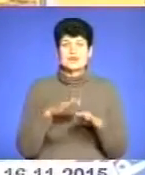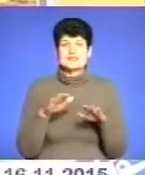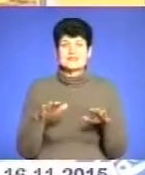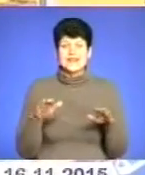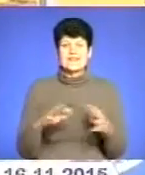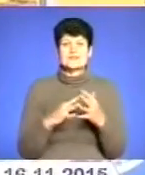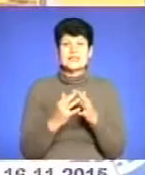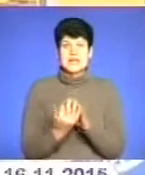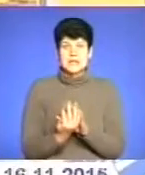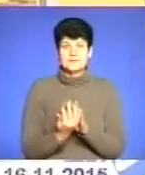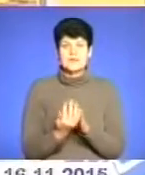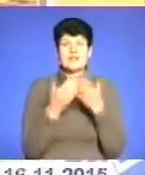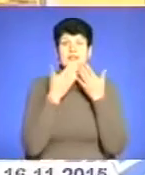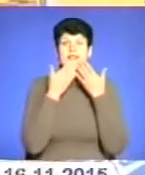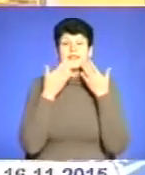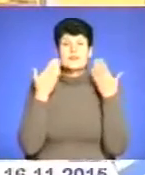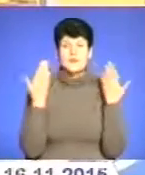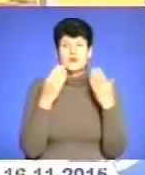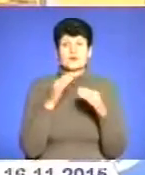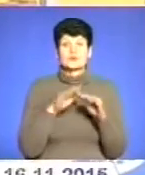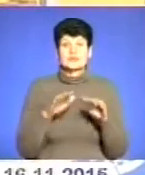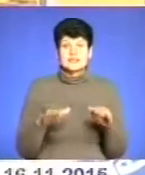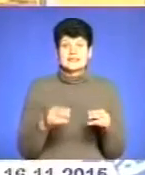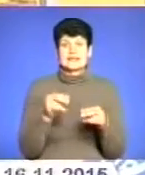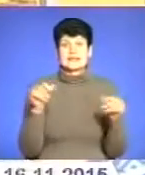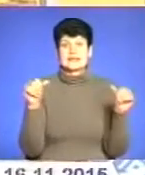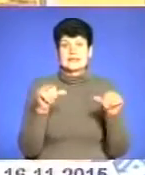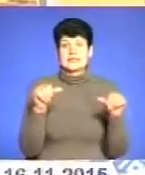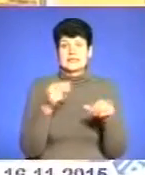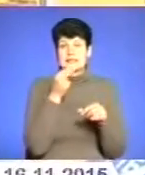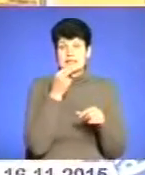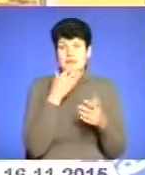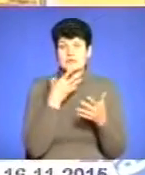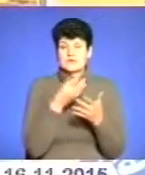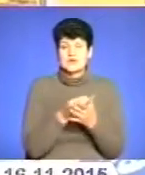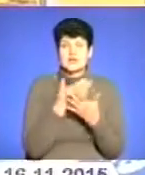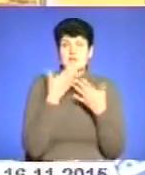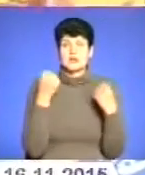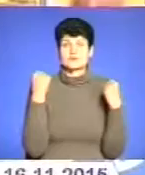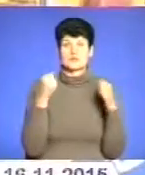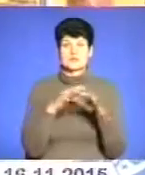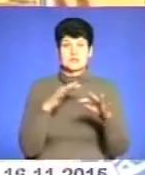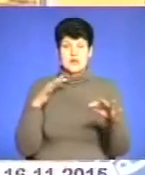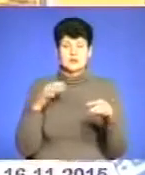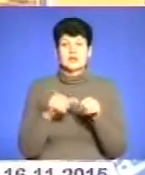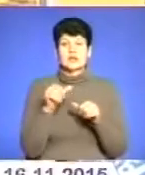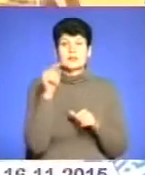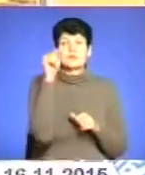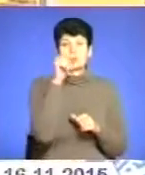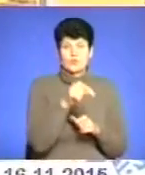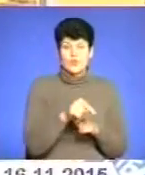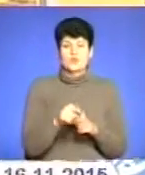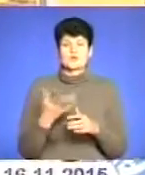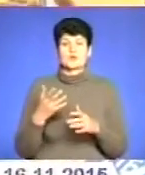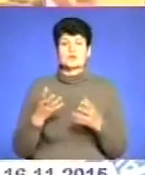селі, але не мають діти їдальні своєї в школі і не мають спортзалу. Більше того, ми тут ще, крім спортзалу і